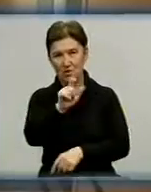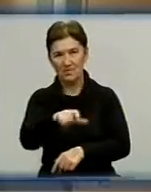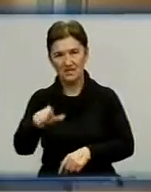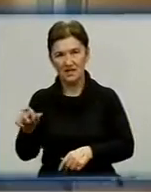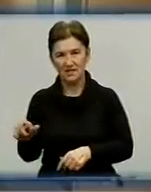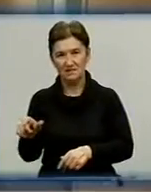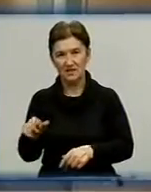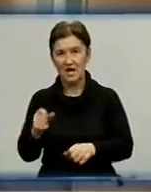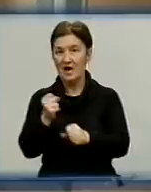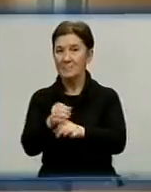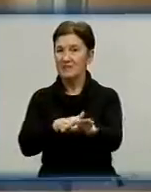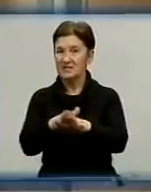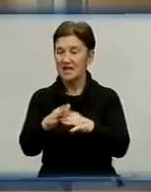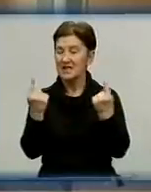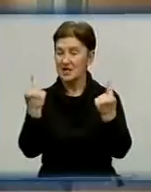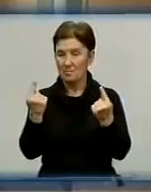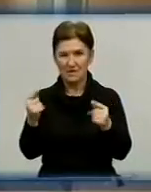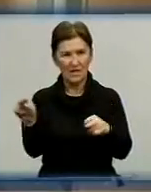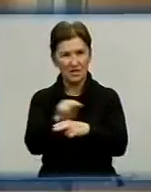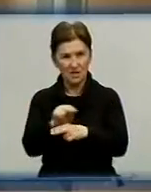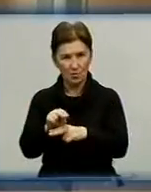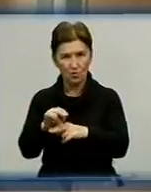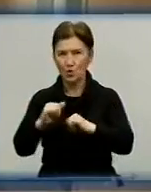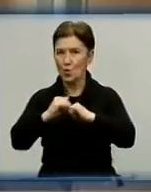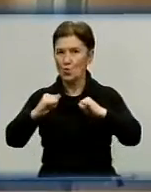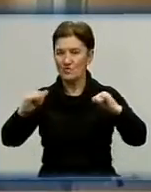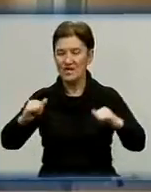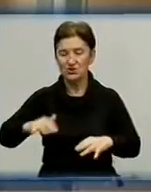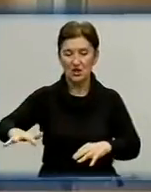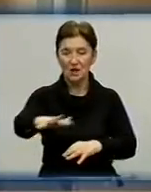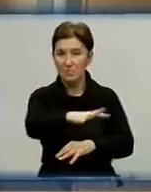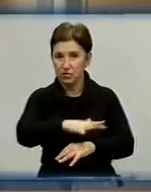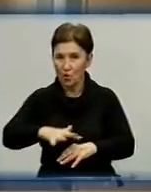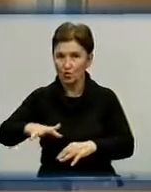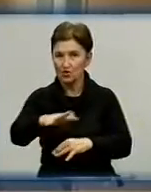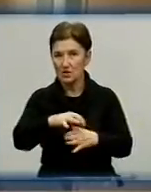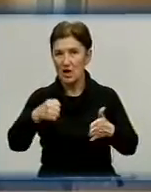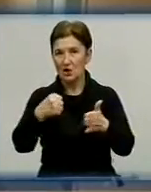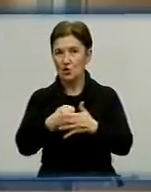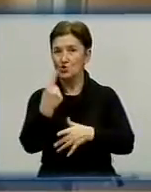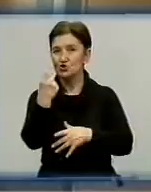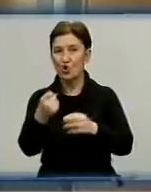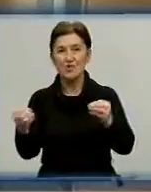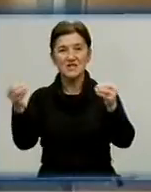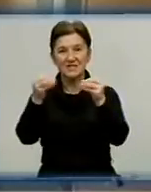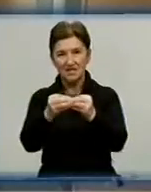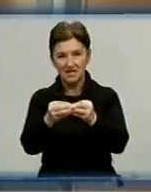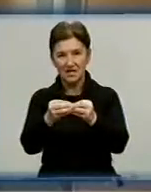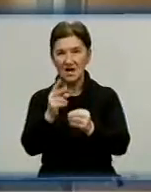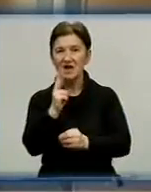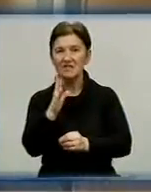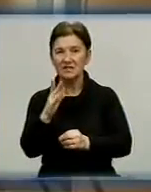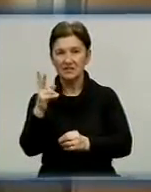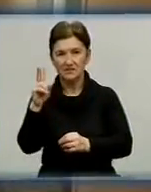капітальний ремонт, реконструкцію. Увеличили площу цього залу до 110 квадратних метрів, що